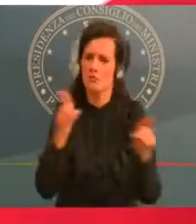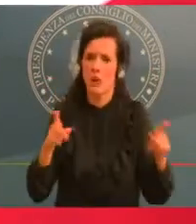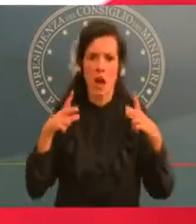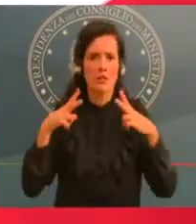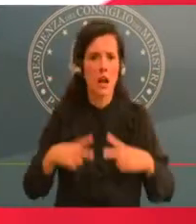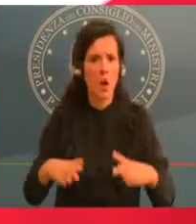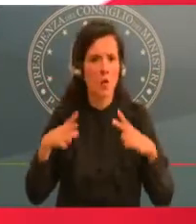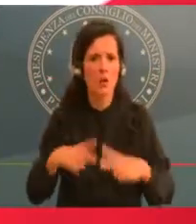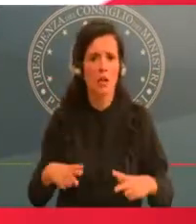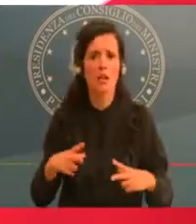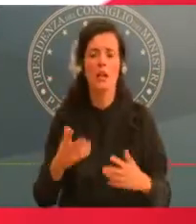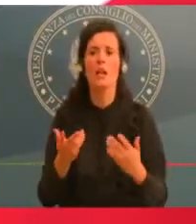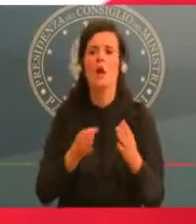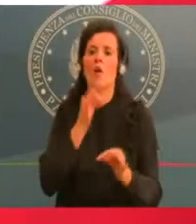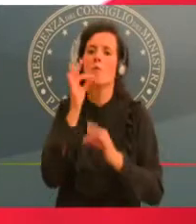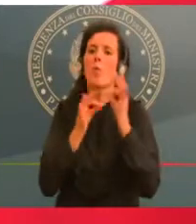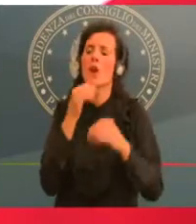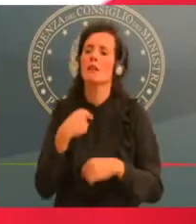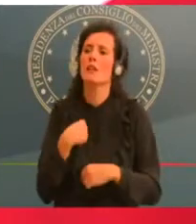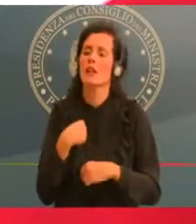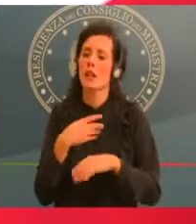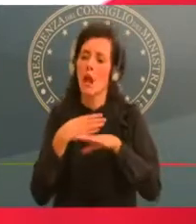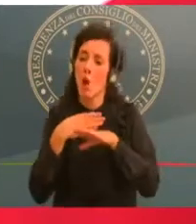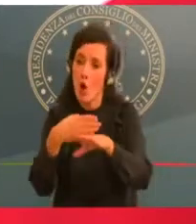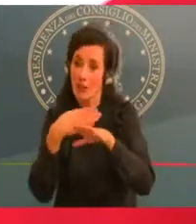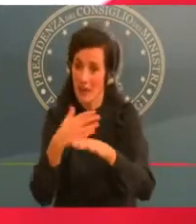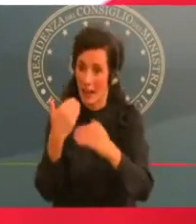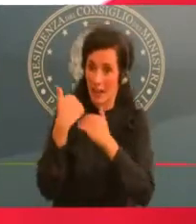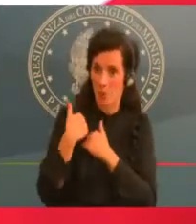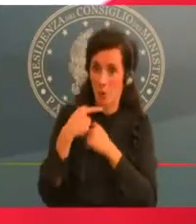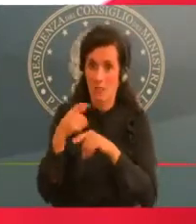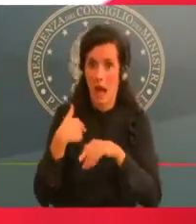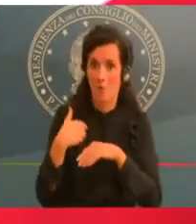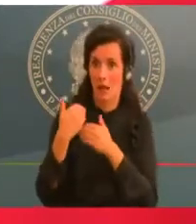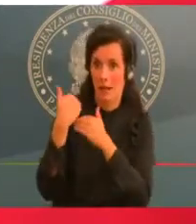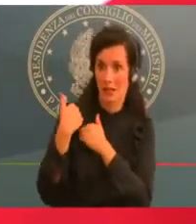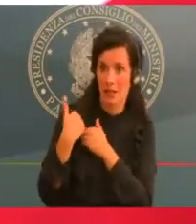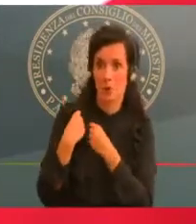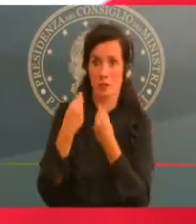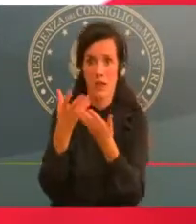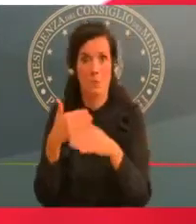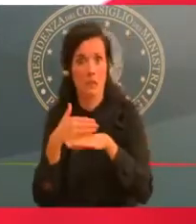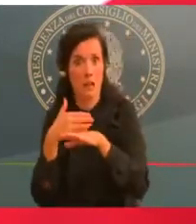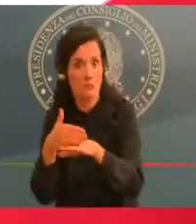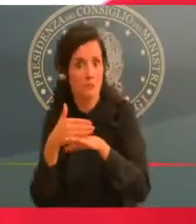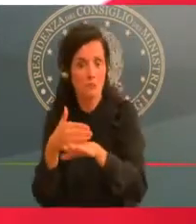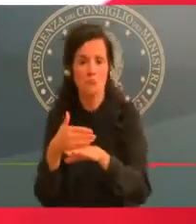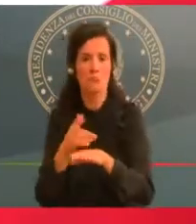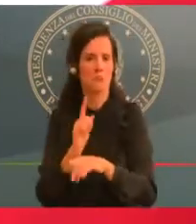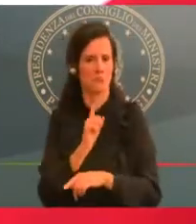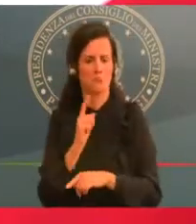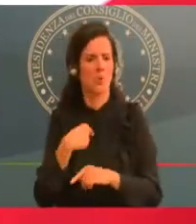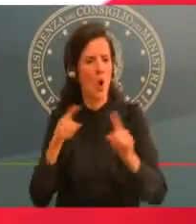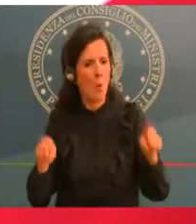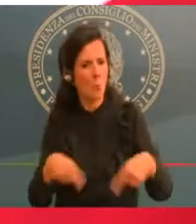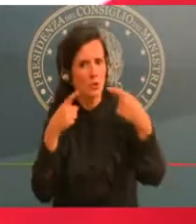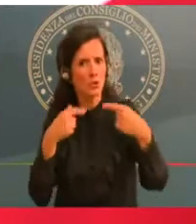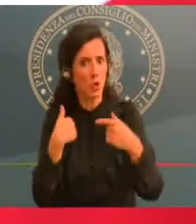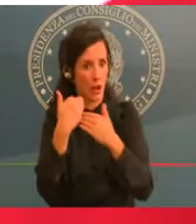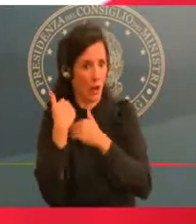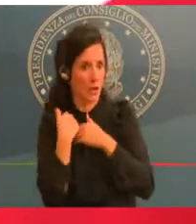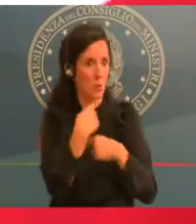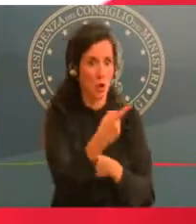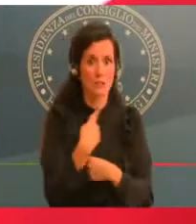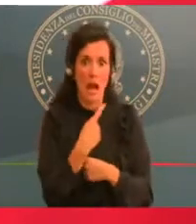delle forze di posizione addirittura come ha detto qualcuno perché siamo in una nuova ondata no il governo si assume tutte le